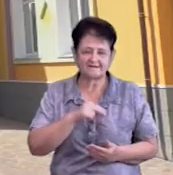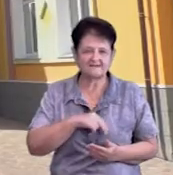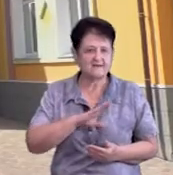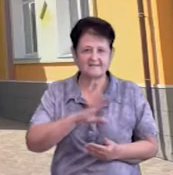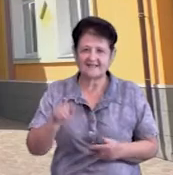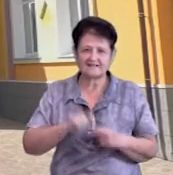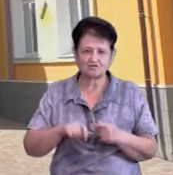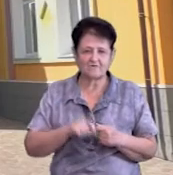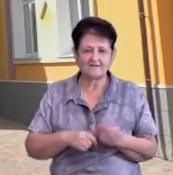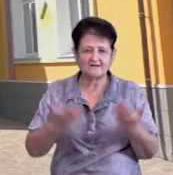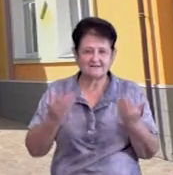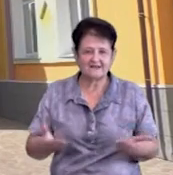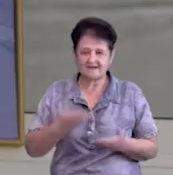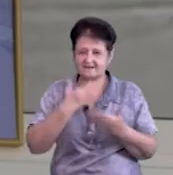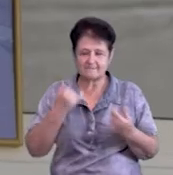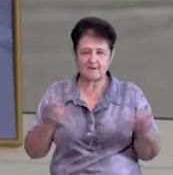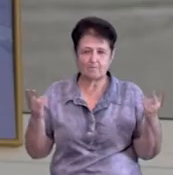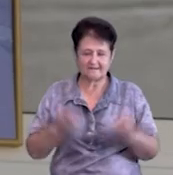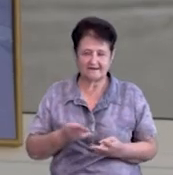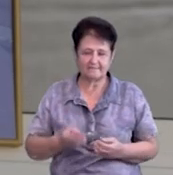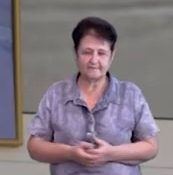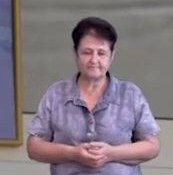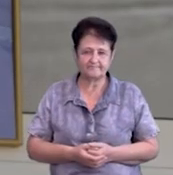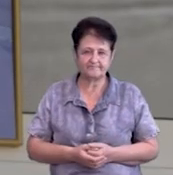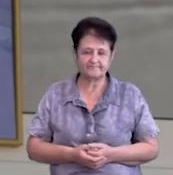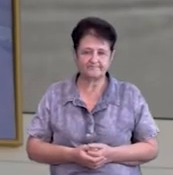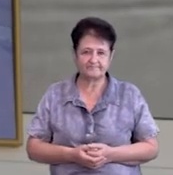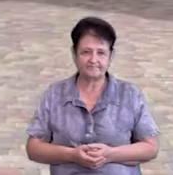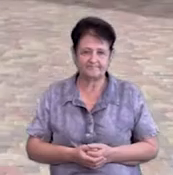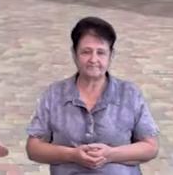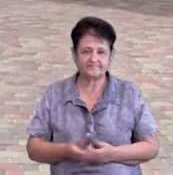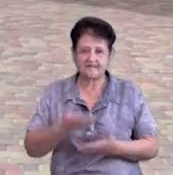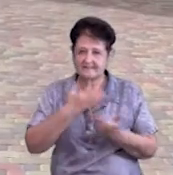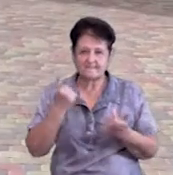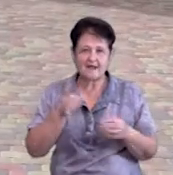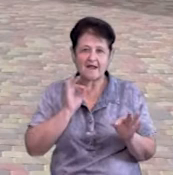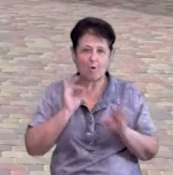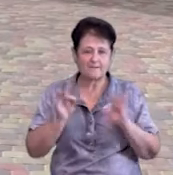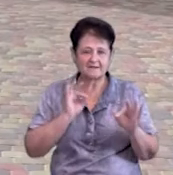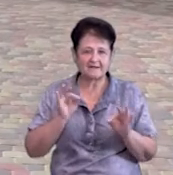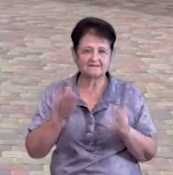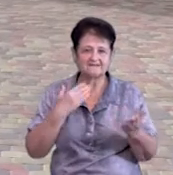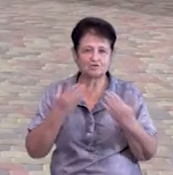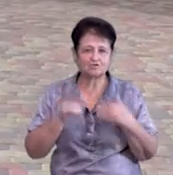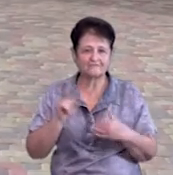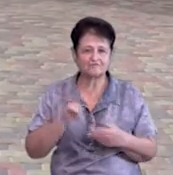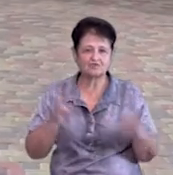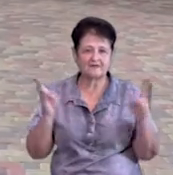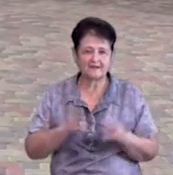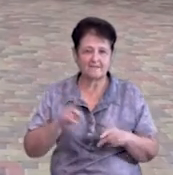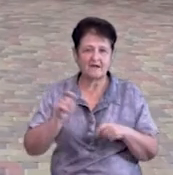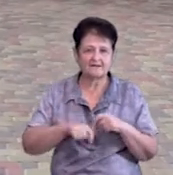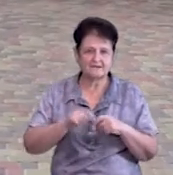не тестували, бо зараз у цьому немає потреби, сказала Тетяна Бочок. Нема рекомендацій стосовно того, що треба